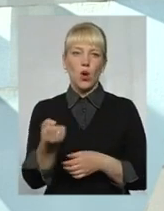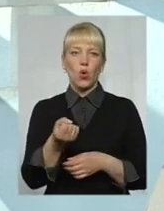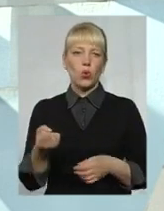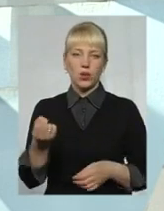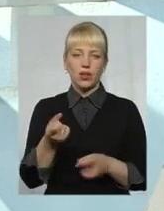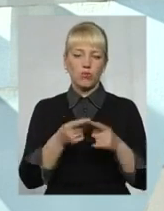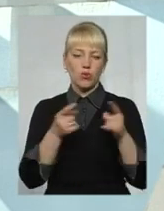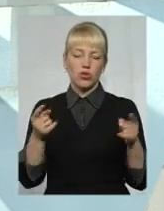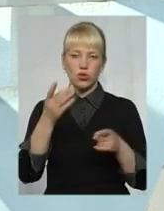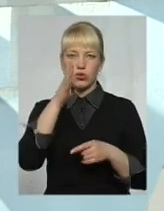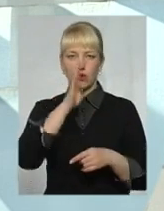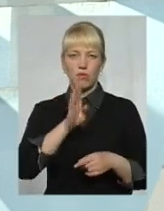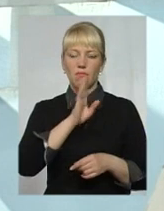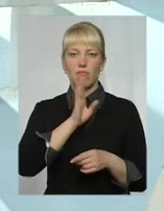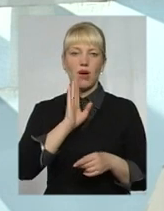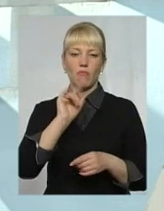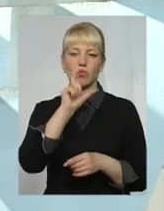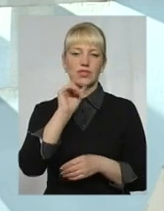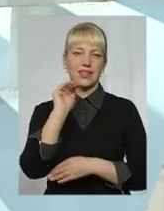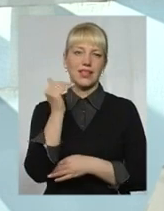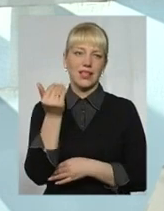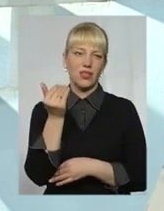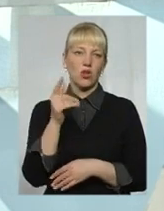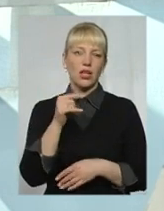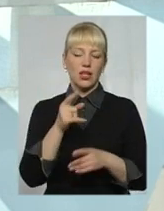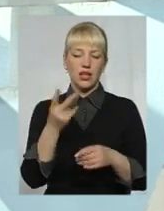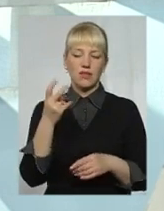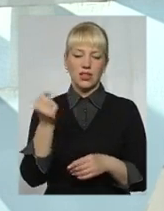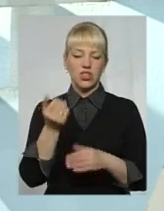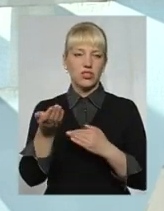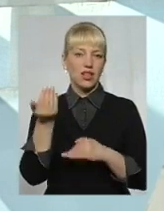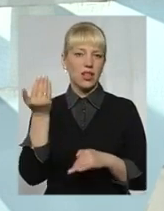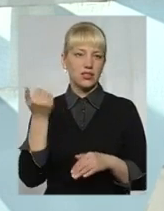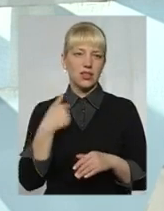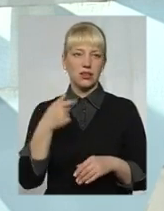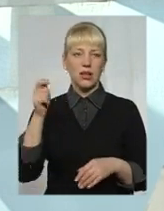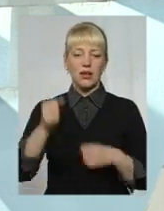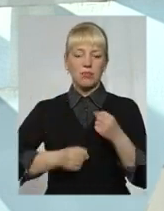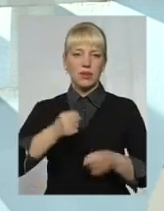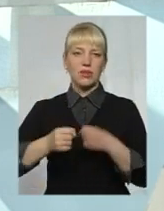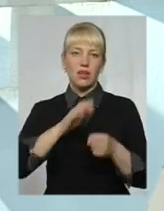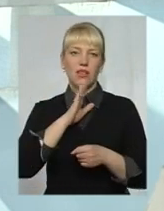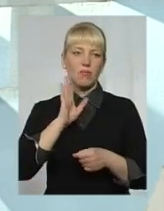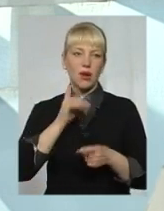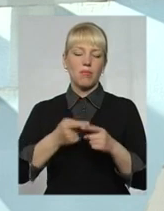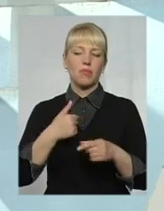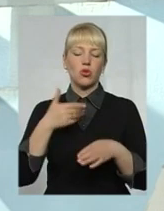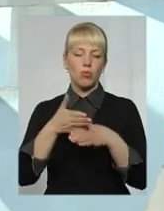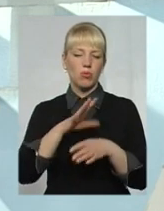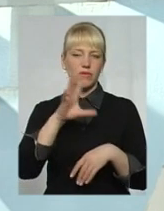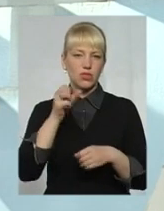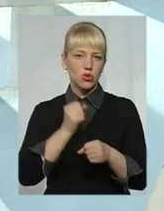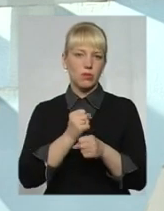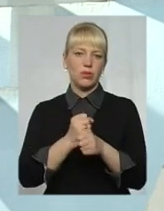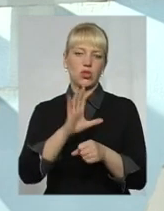протягом чотирьох місяців маму з дитиною і буквально дві неділі тому назад прибігла ця мама, ми допомогли їй зробити все, і